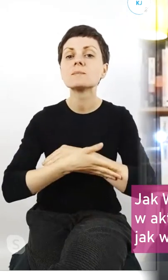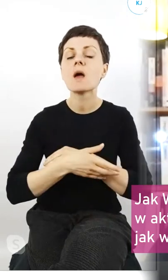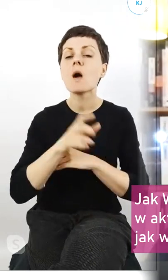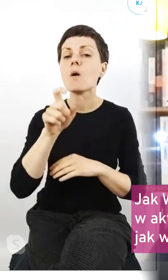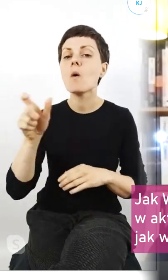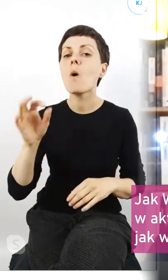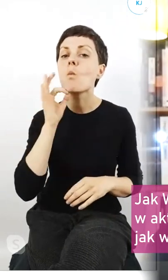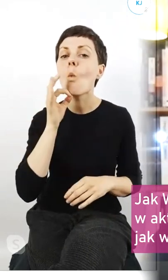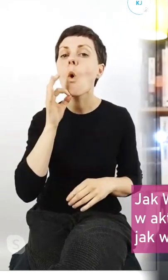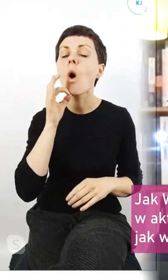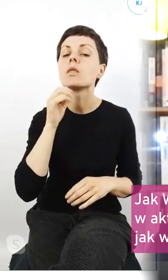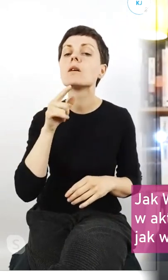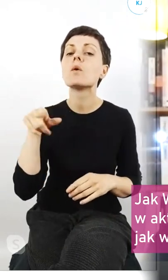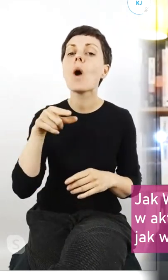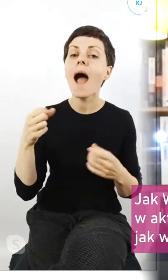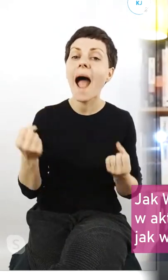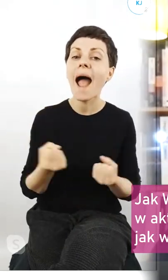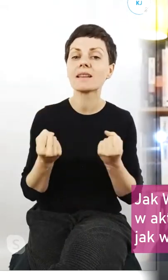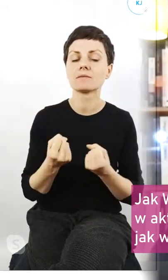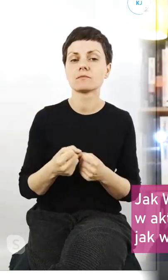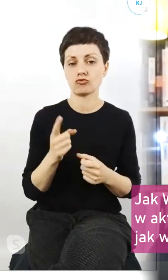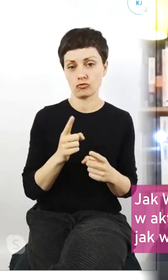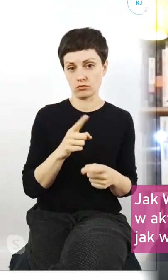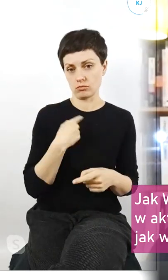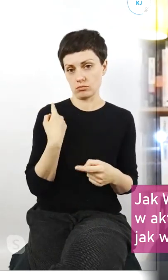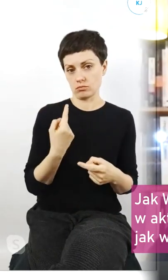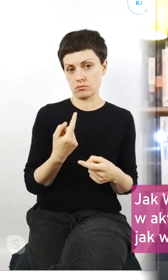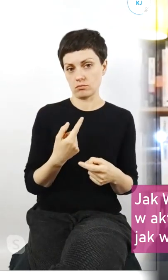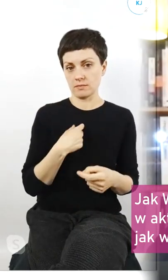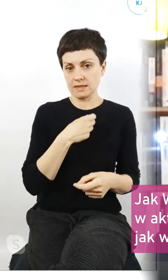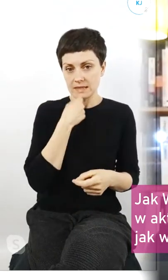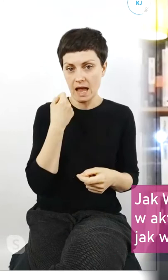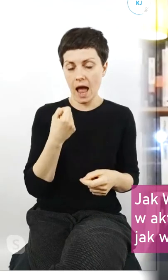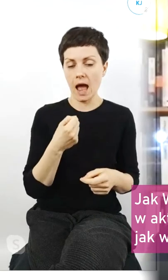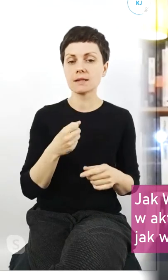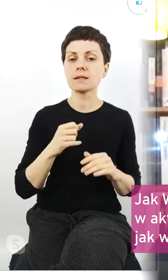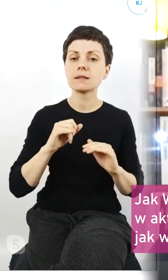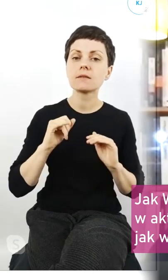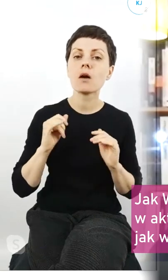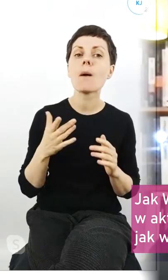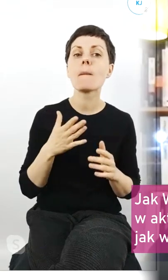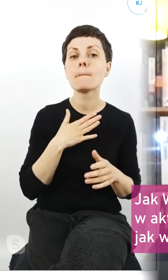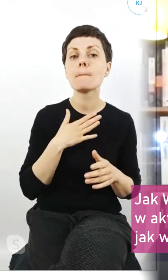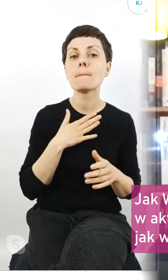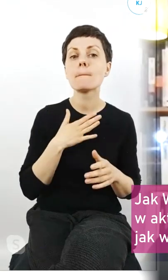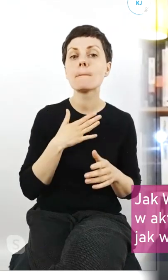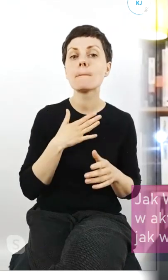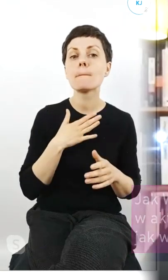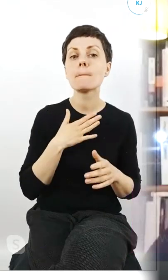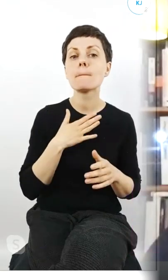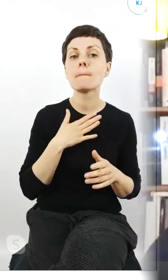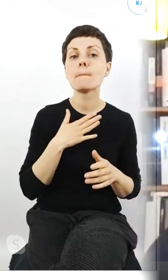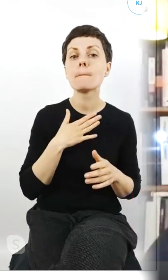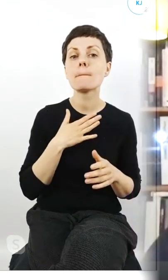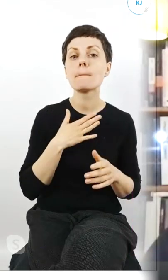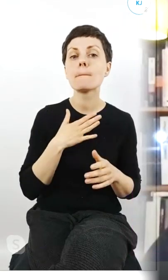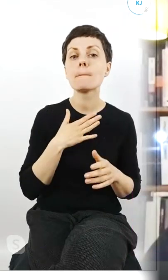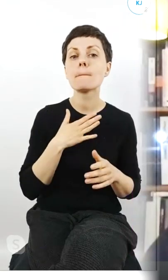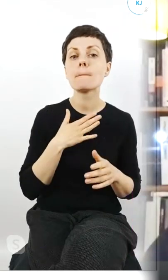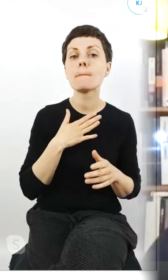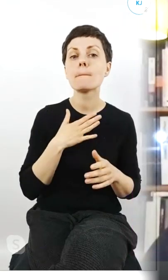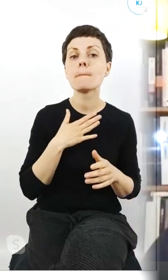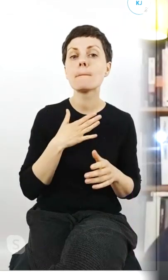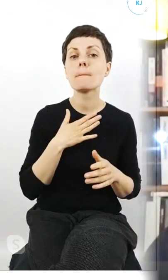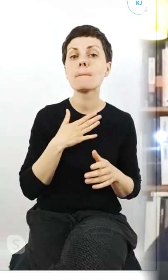w tym czasie? Rozumiem, że jak my na przykład starsi ci, którzy mają, kontrolują instytucje, tak jak nie wiem właśnie Waldek